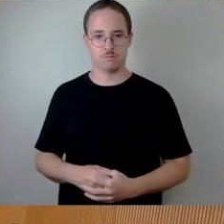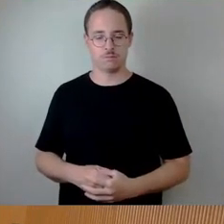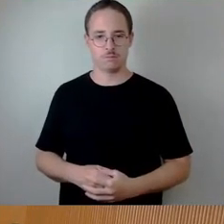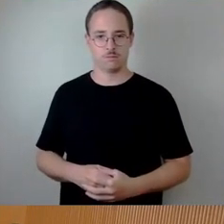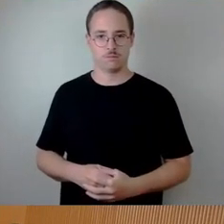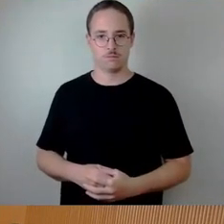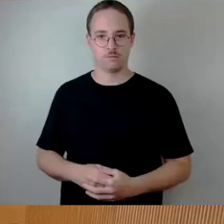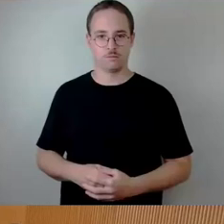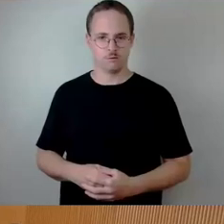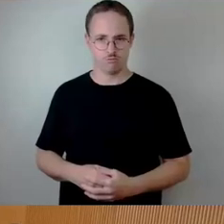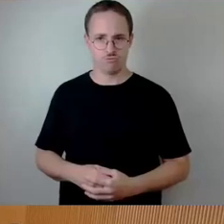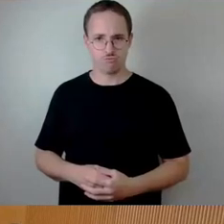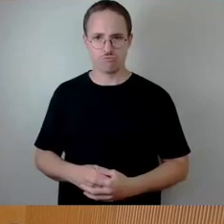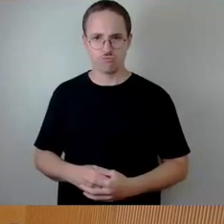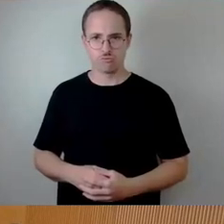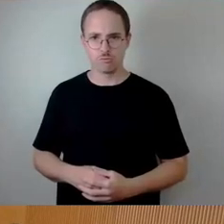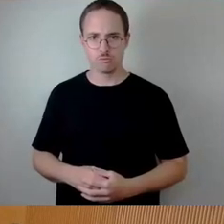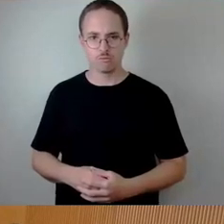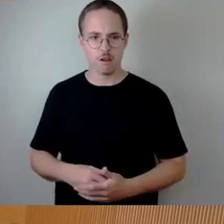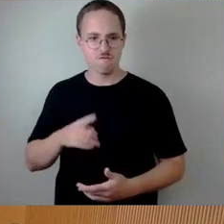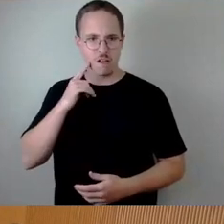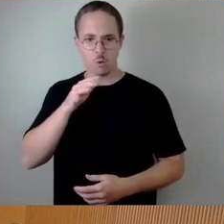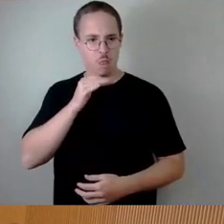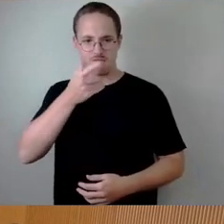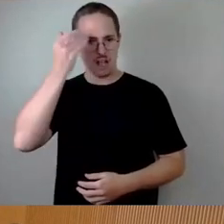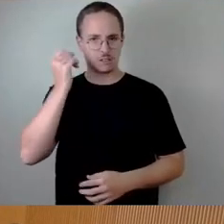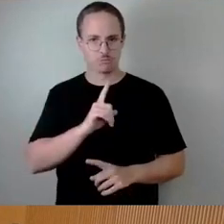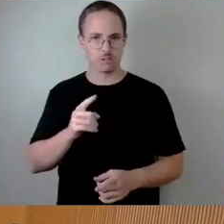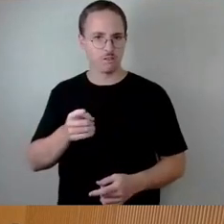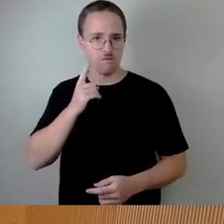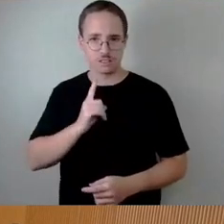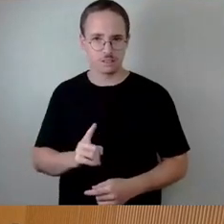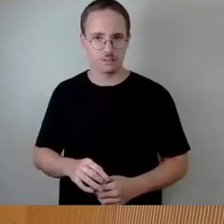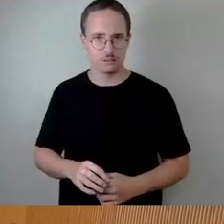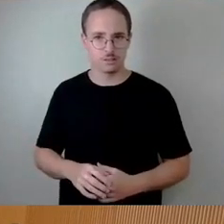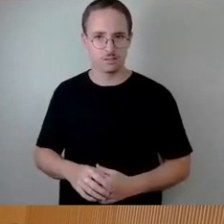Ja, ist doch, wie wissen Sie denn noch gar nicht, ob das vergessen habe? Naja, das kann man noch mal alles sagen.